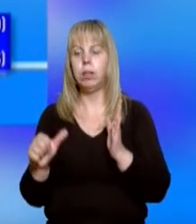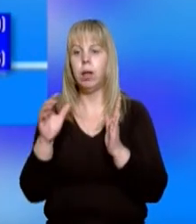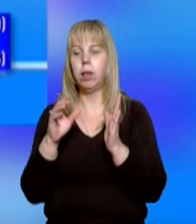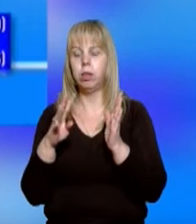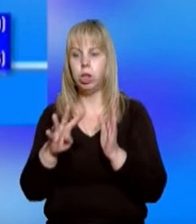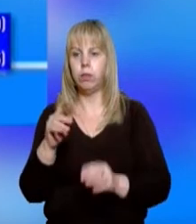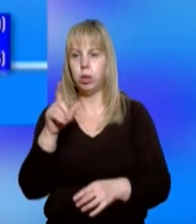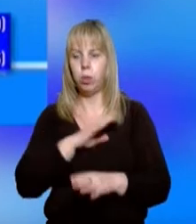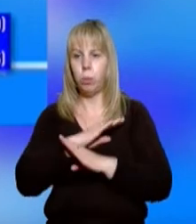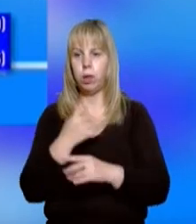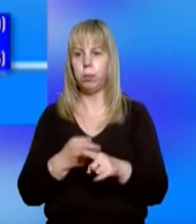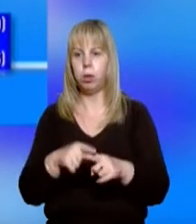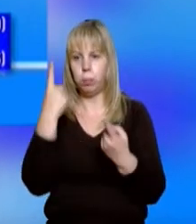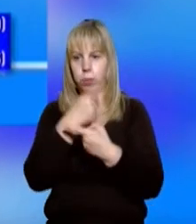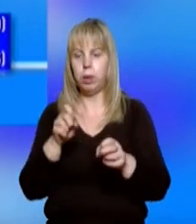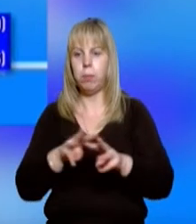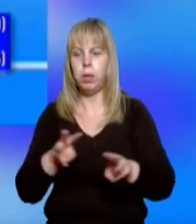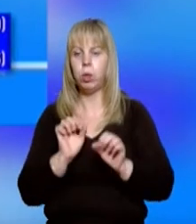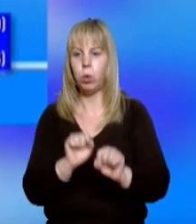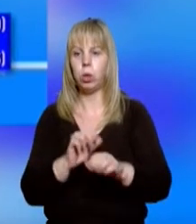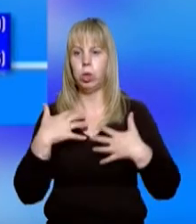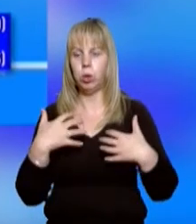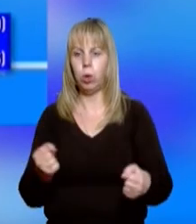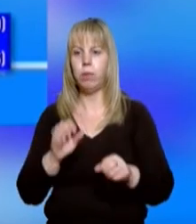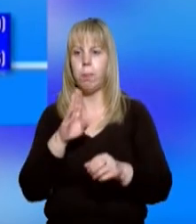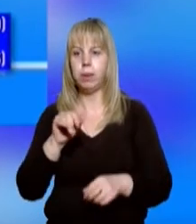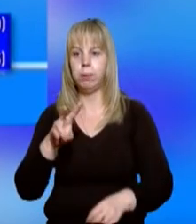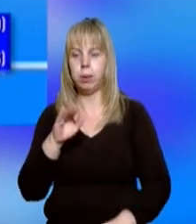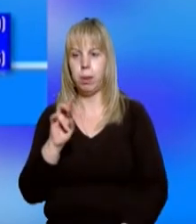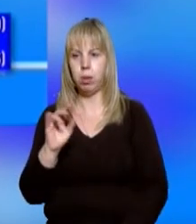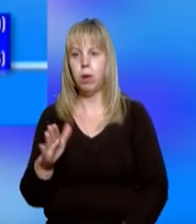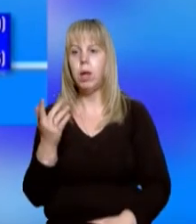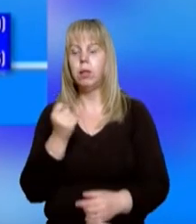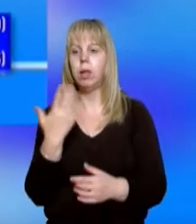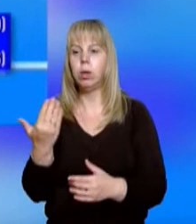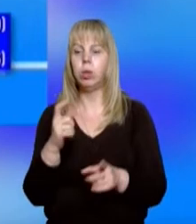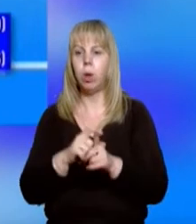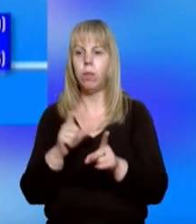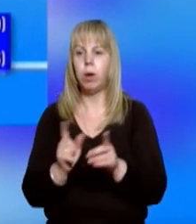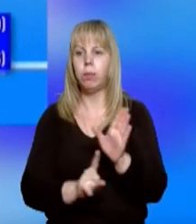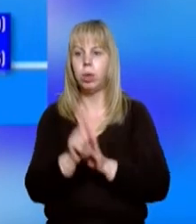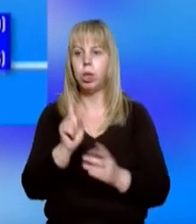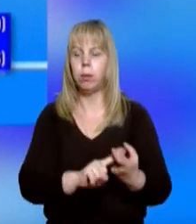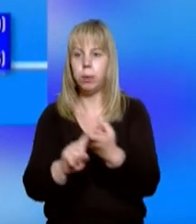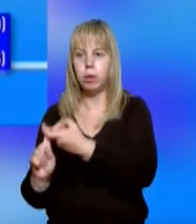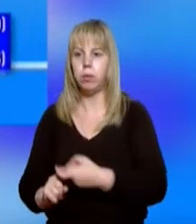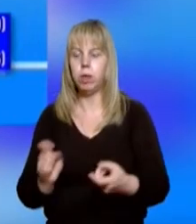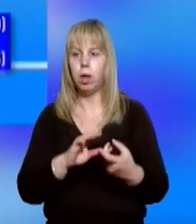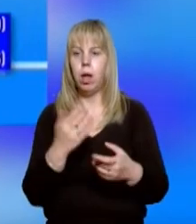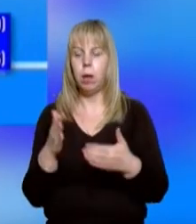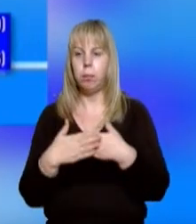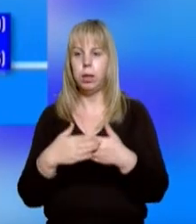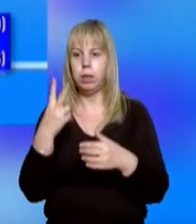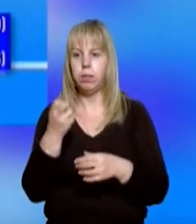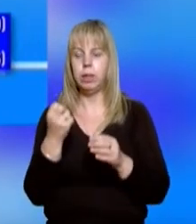померли. Про це сьогодні повідомив міністр охорони здоров'я Максим Степанов. За його словами, від початку пандемії інфікувалися